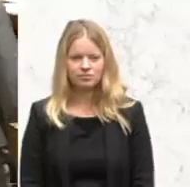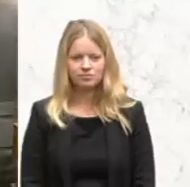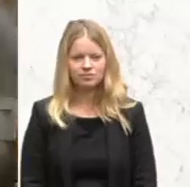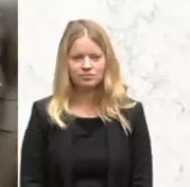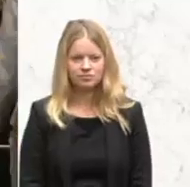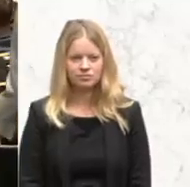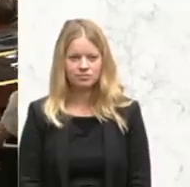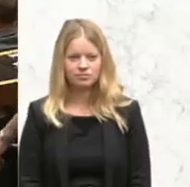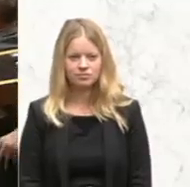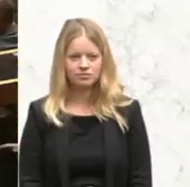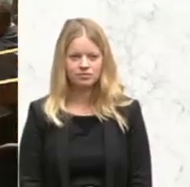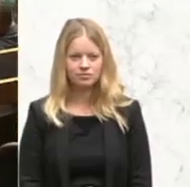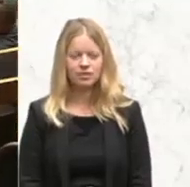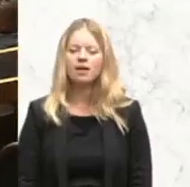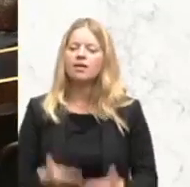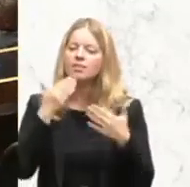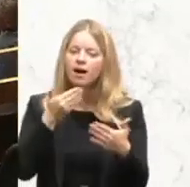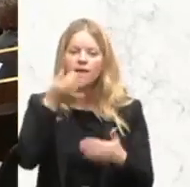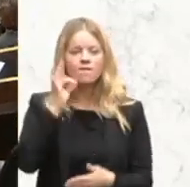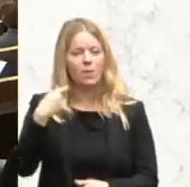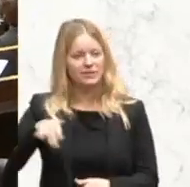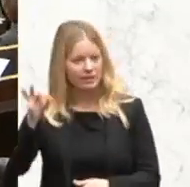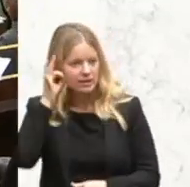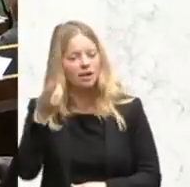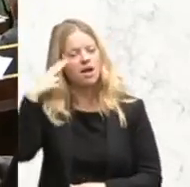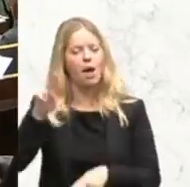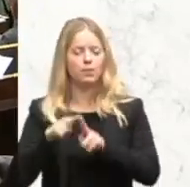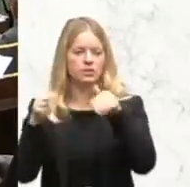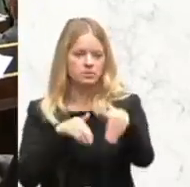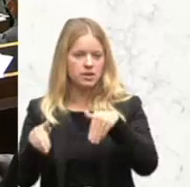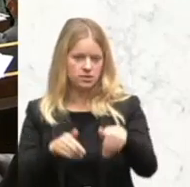Jessie Lintl vom Team Straunach, die Religionssprecherin.